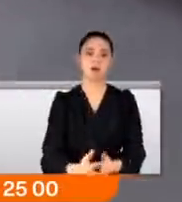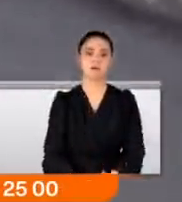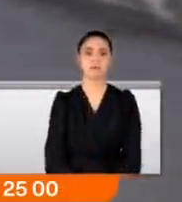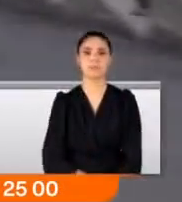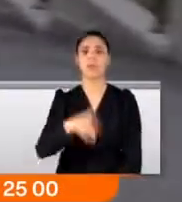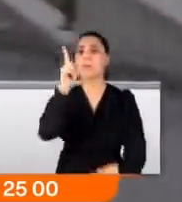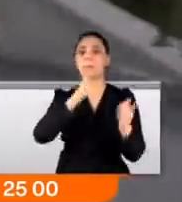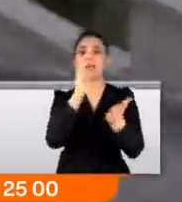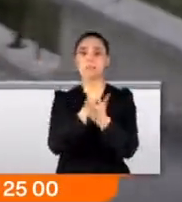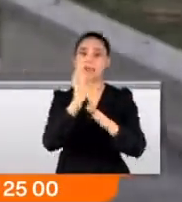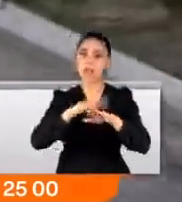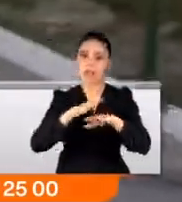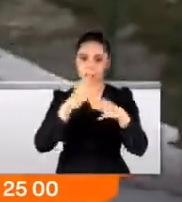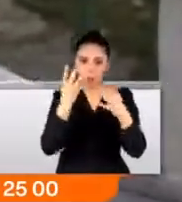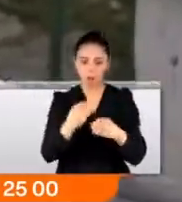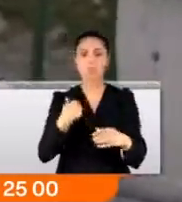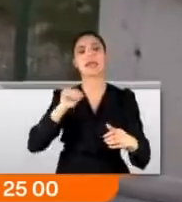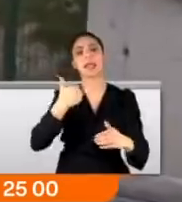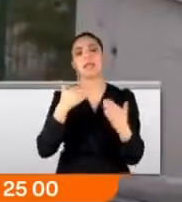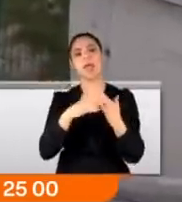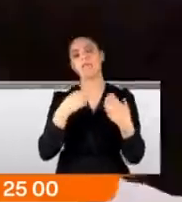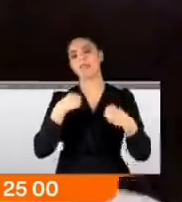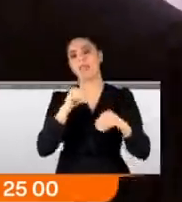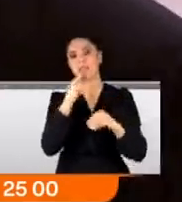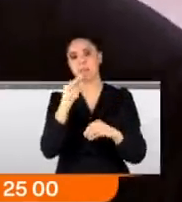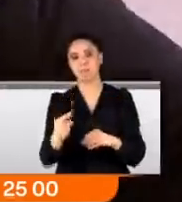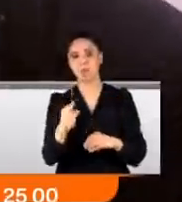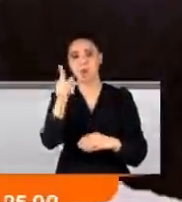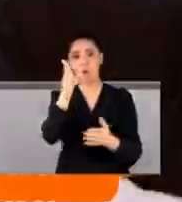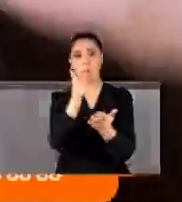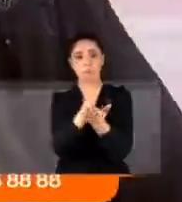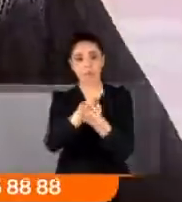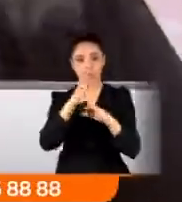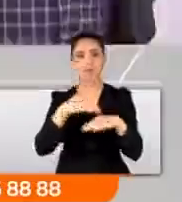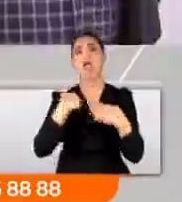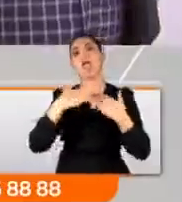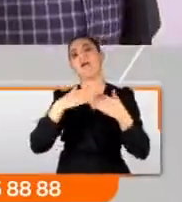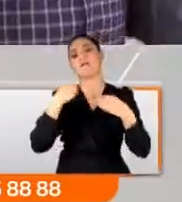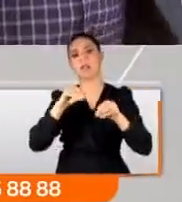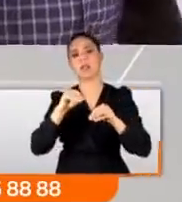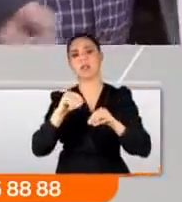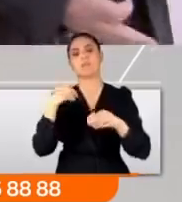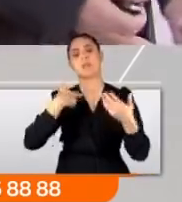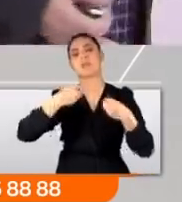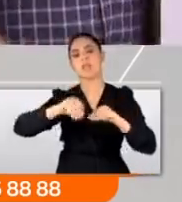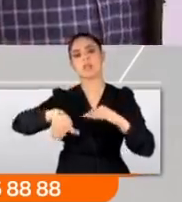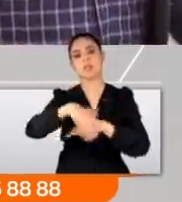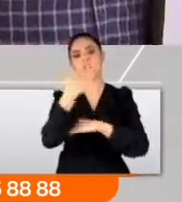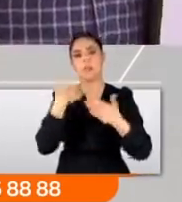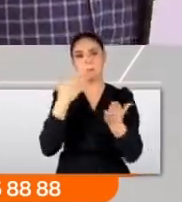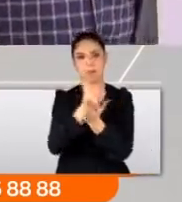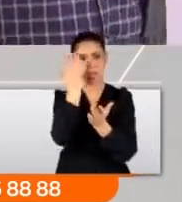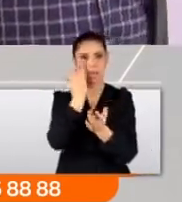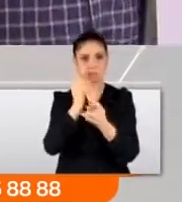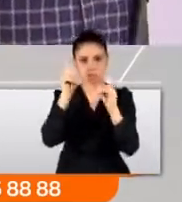Kimi mezar yapılması halinde gerekirse evimi satarım diyor. Oraya mezarlık yapıldığı gün evin satılıktır. Satacağız gideceğiz ne yapacağız? Mezar mı